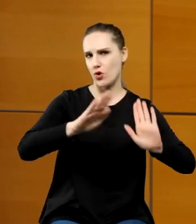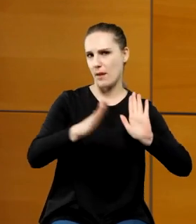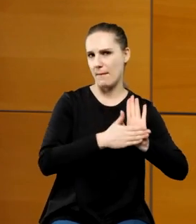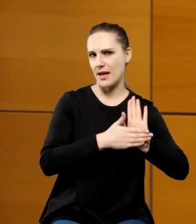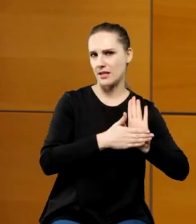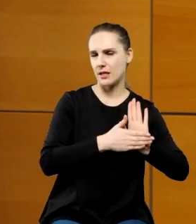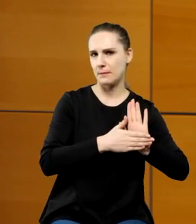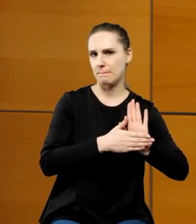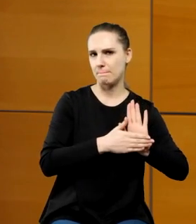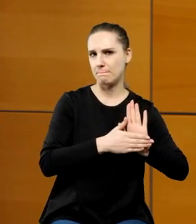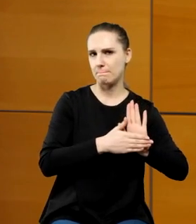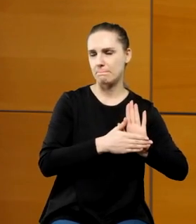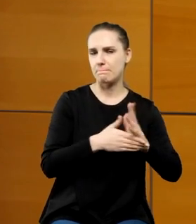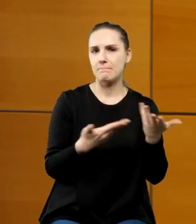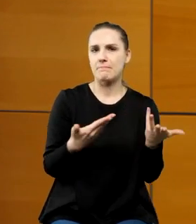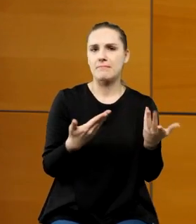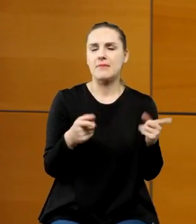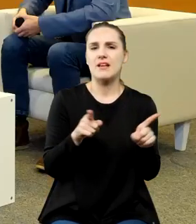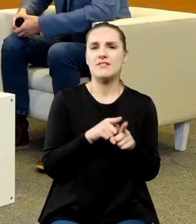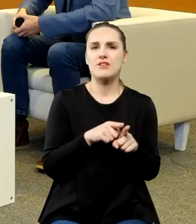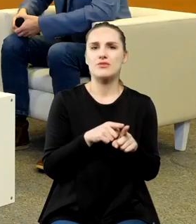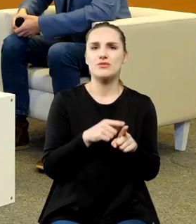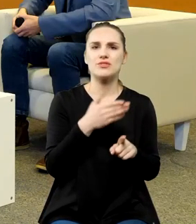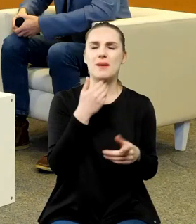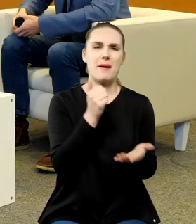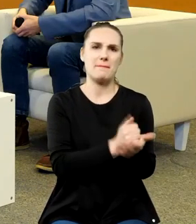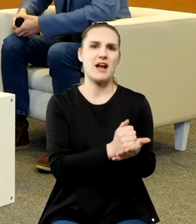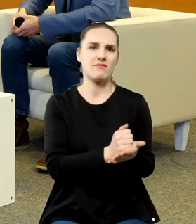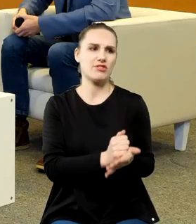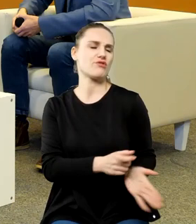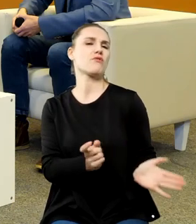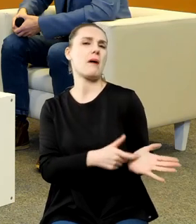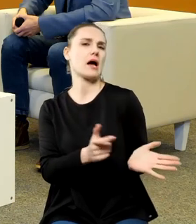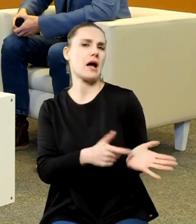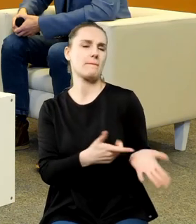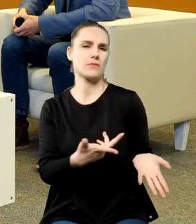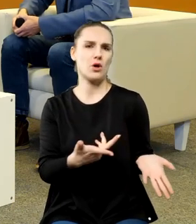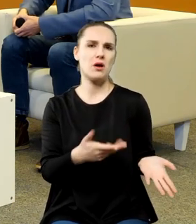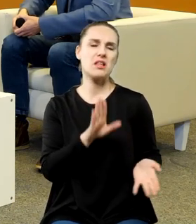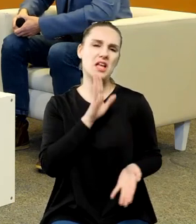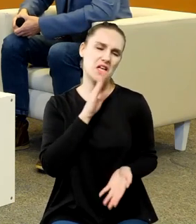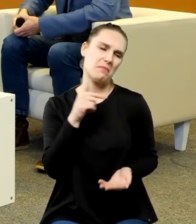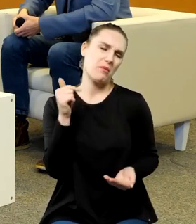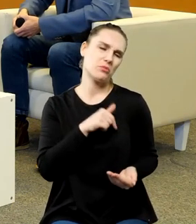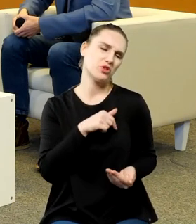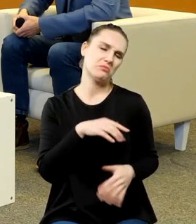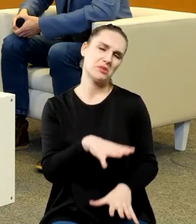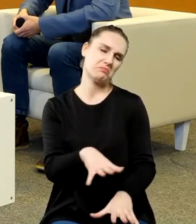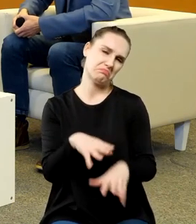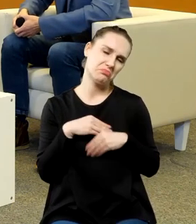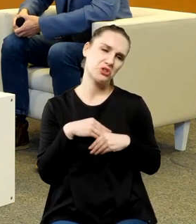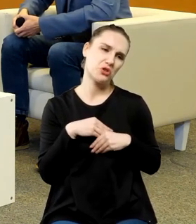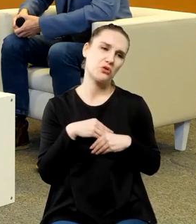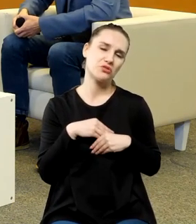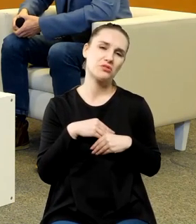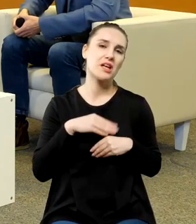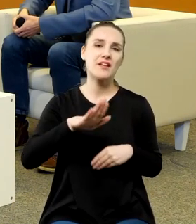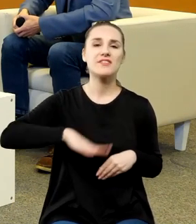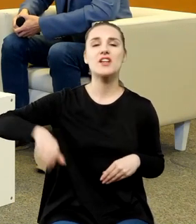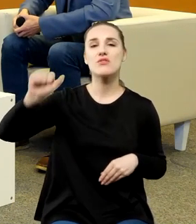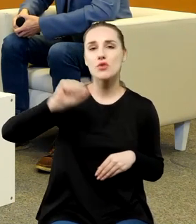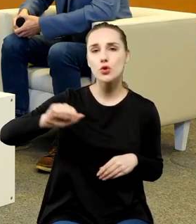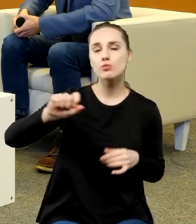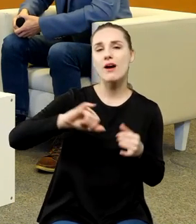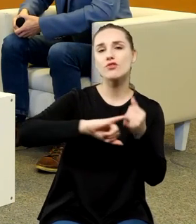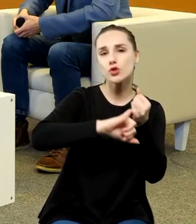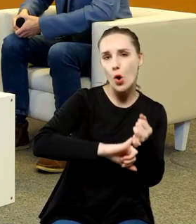byłoby takie prawo które nie da się wyegzekować tak więc musimy się pogodzić z tym że po prostu wrocławski przedsiębiorca toruński